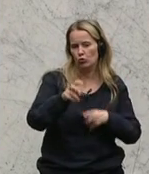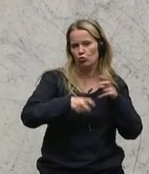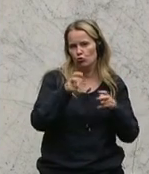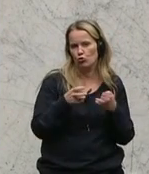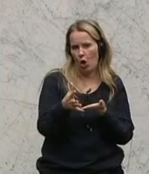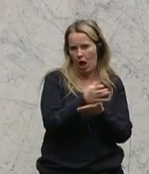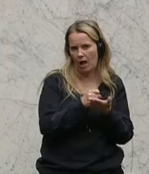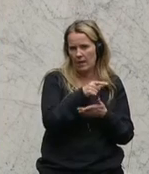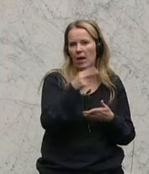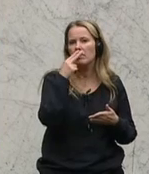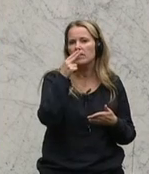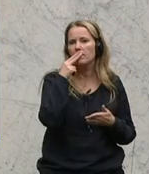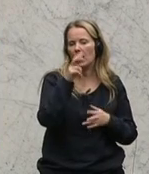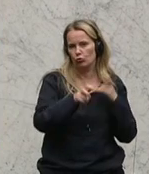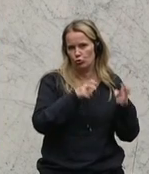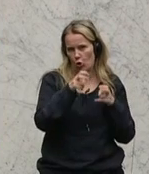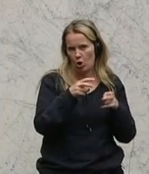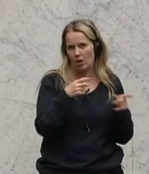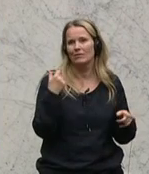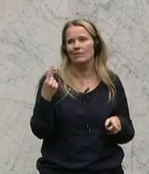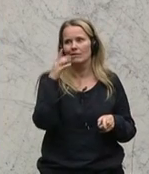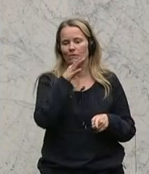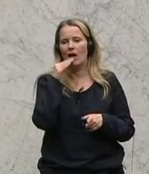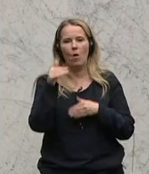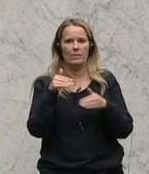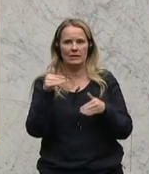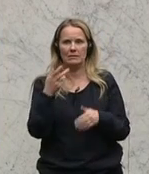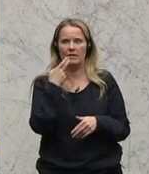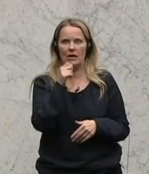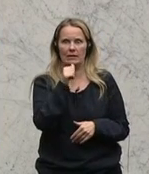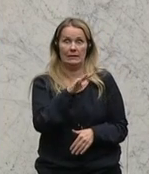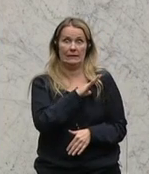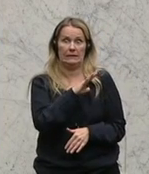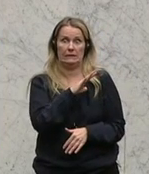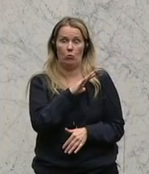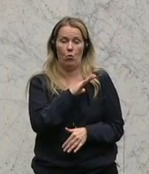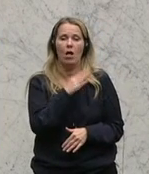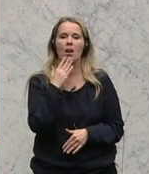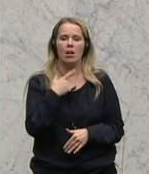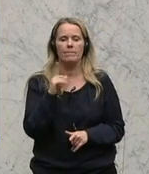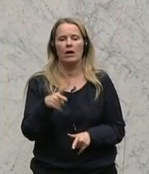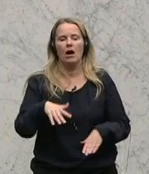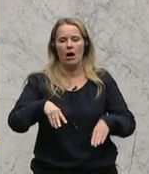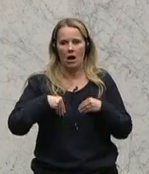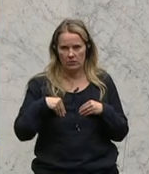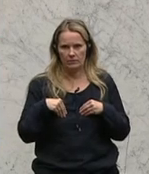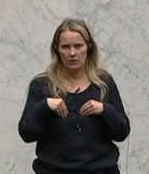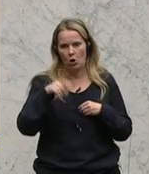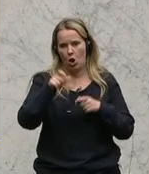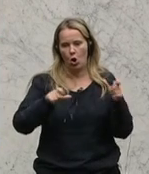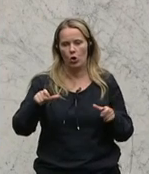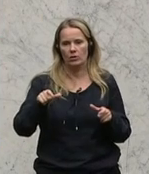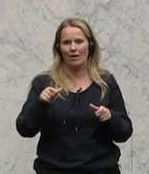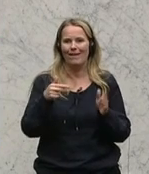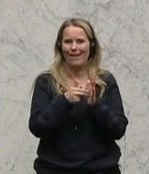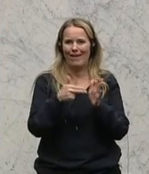aus der Tabaksteuer hier die Frau Minister nicht riskieren will. Und deshalb lieber in Kauf nimmt, dass die Leute vom E